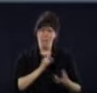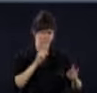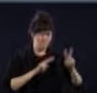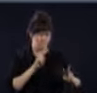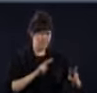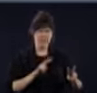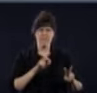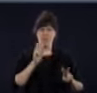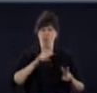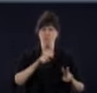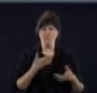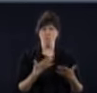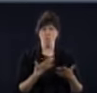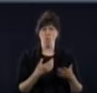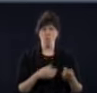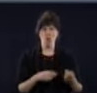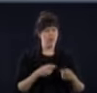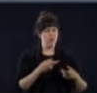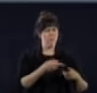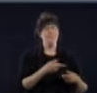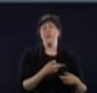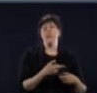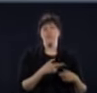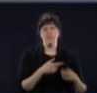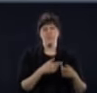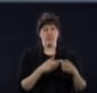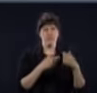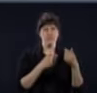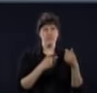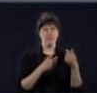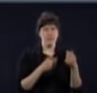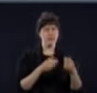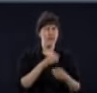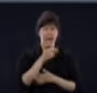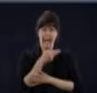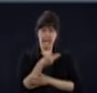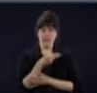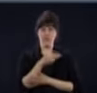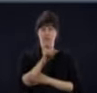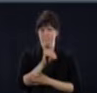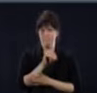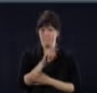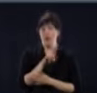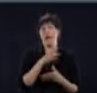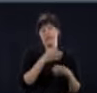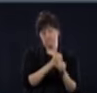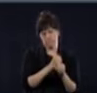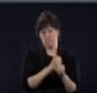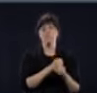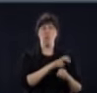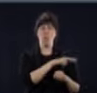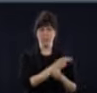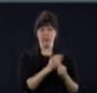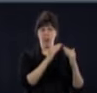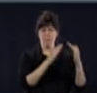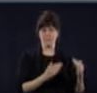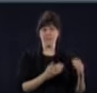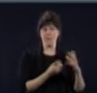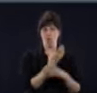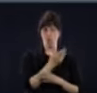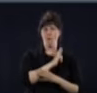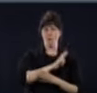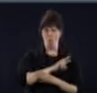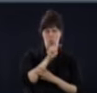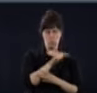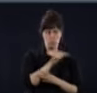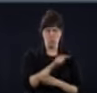secteur de l'oncologie continue. Mais c'est sûr qu'on ne peut pas, à l'hôpital Maisonneuve-Rosemont, ce moment-ci, aller plus loin au